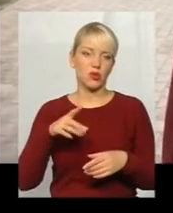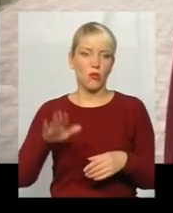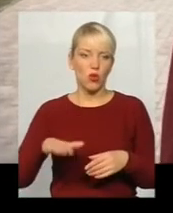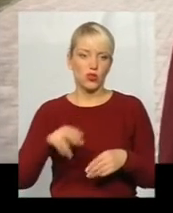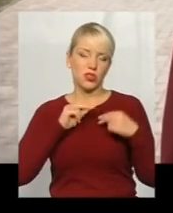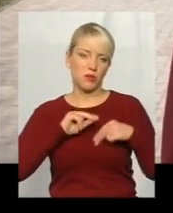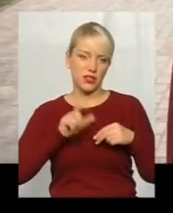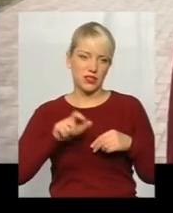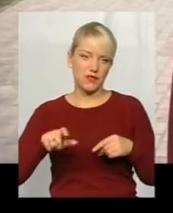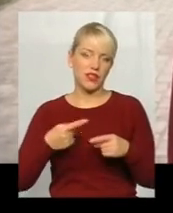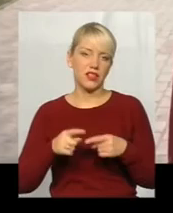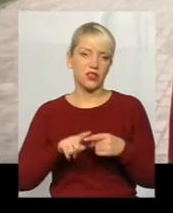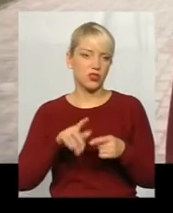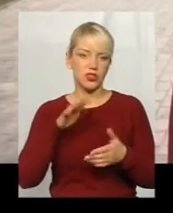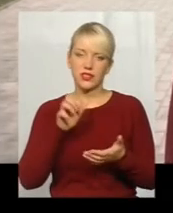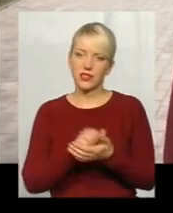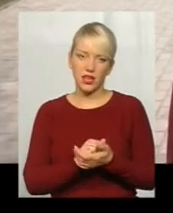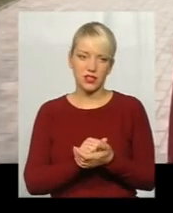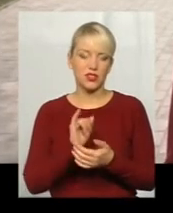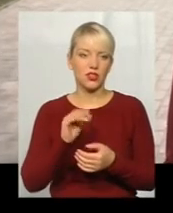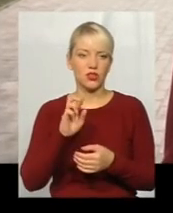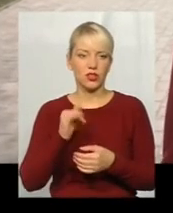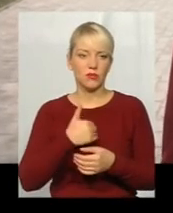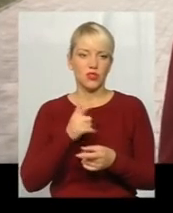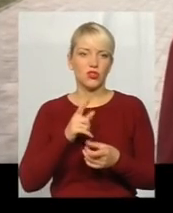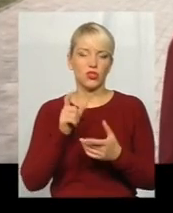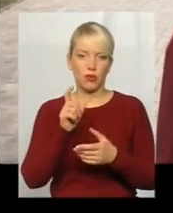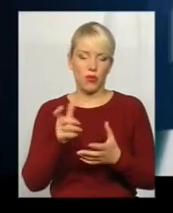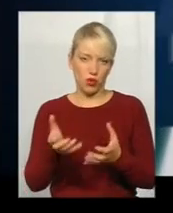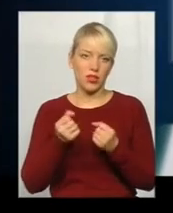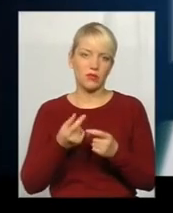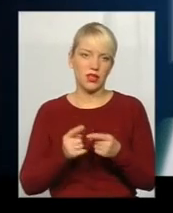працівники, вони в нас теж дуже зайняті, і хотіли б, щоб вони отримали їх.